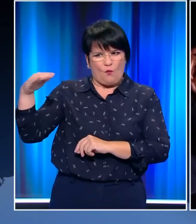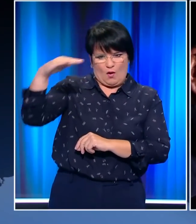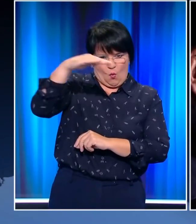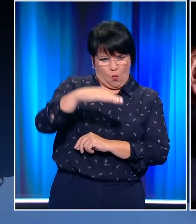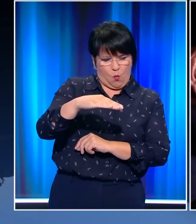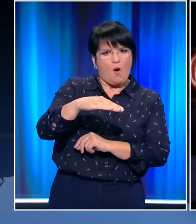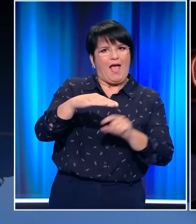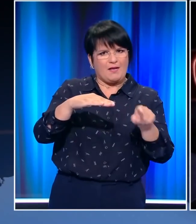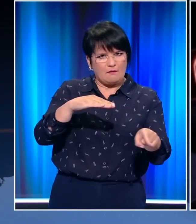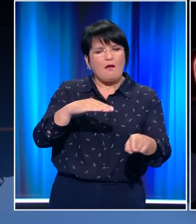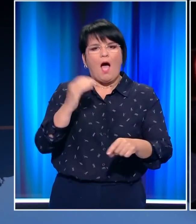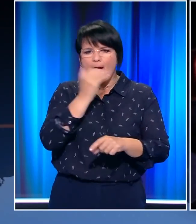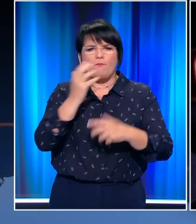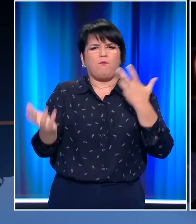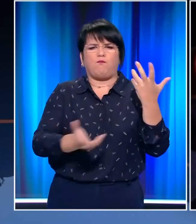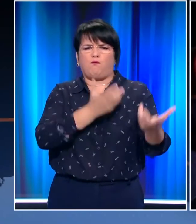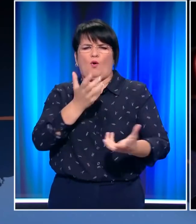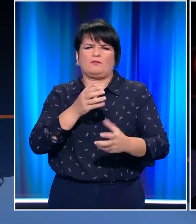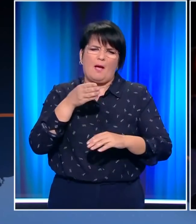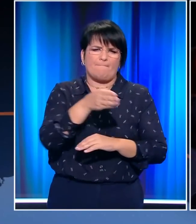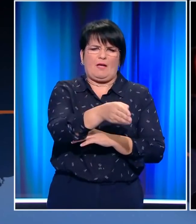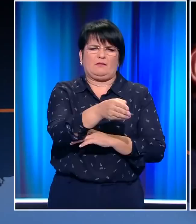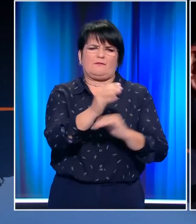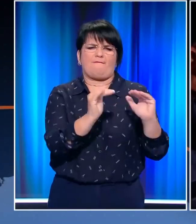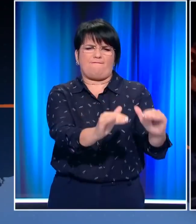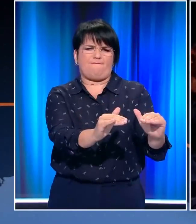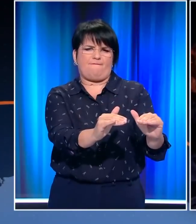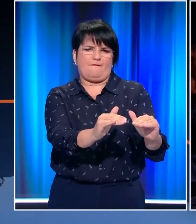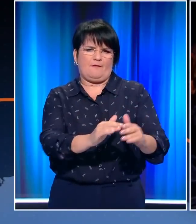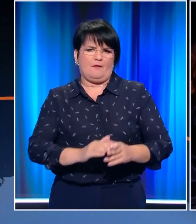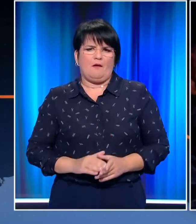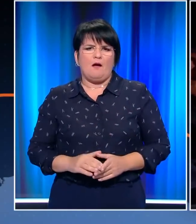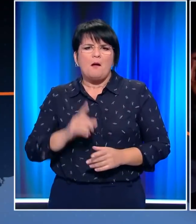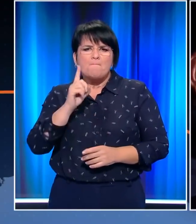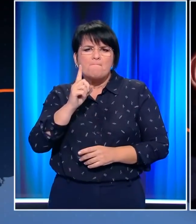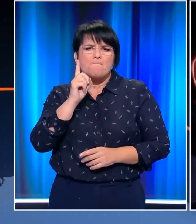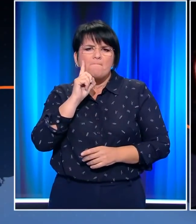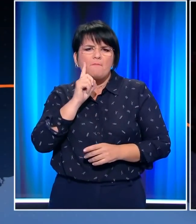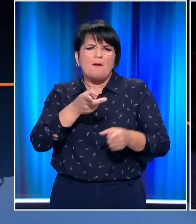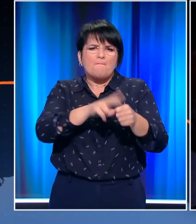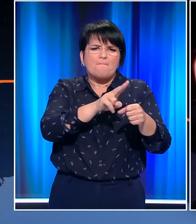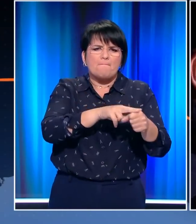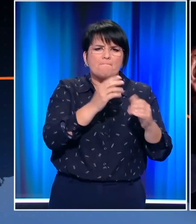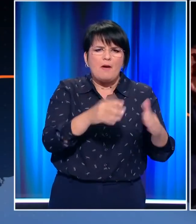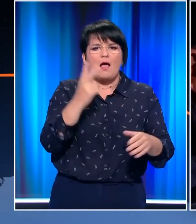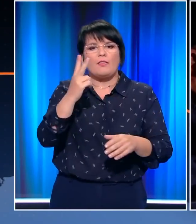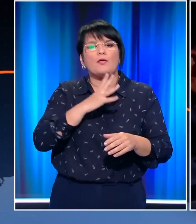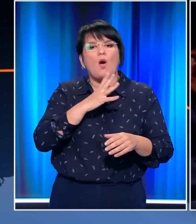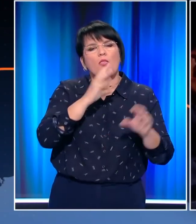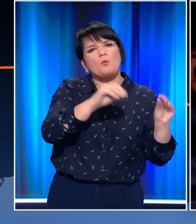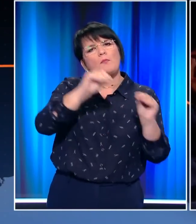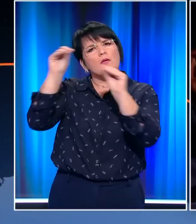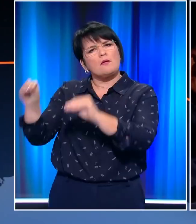γαρίου βέβαια λιτάκ ξεχνούσαν όλοι που υπάρχουν